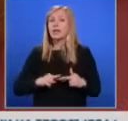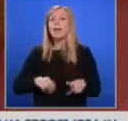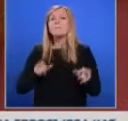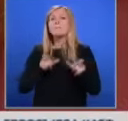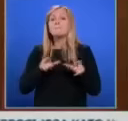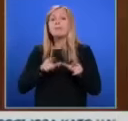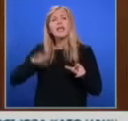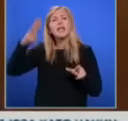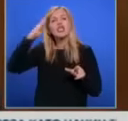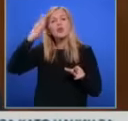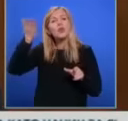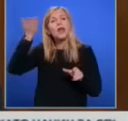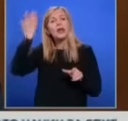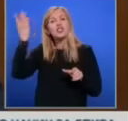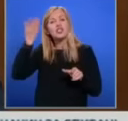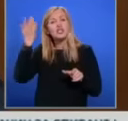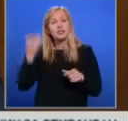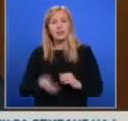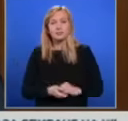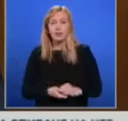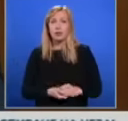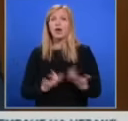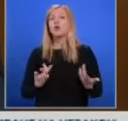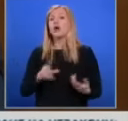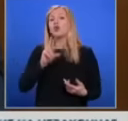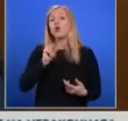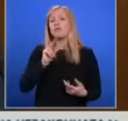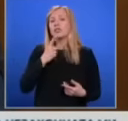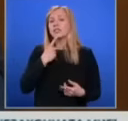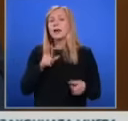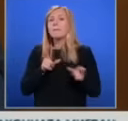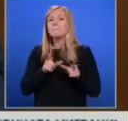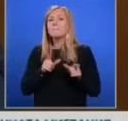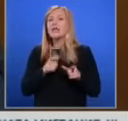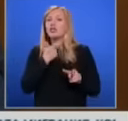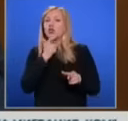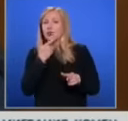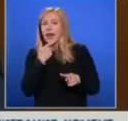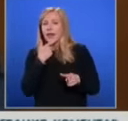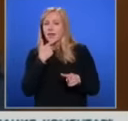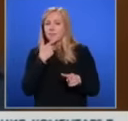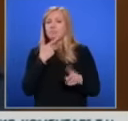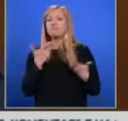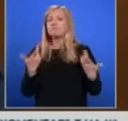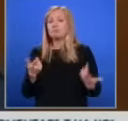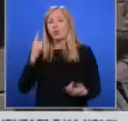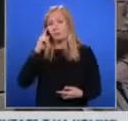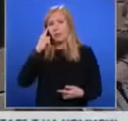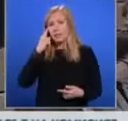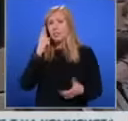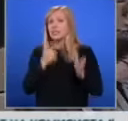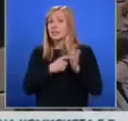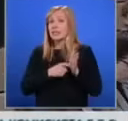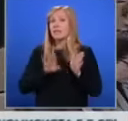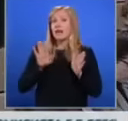от отминали времена. Първо, когато говорите за милиционери и за милиционерщина, имайте предвид, че засегате